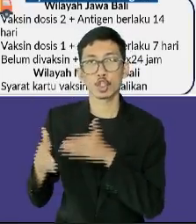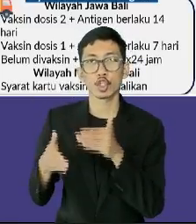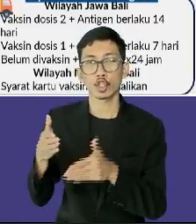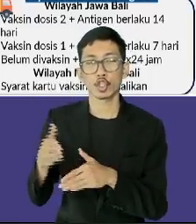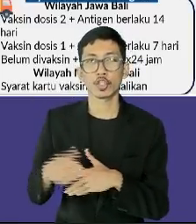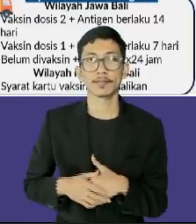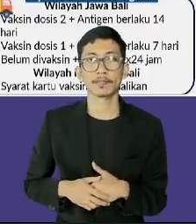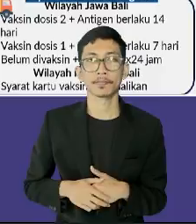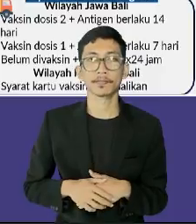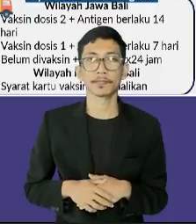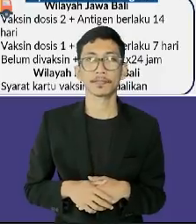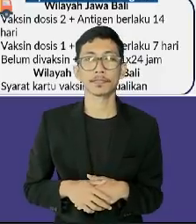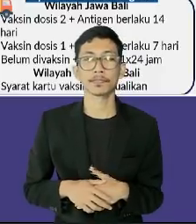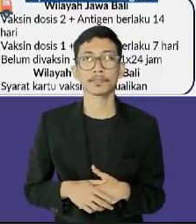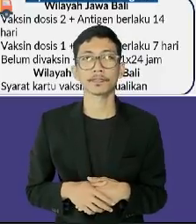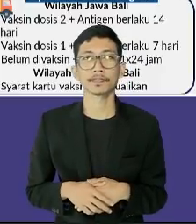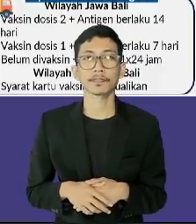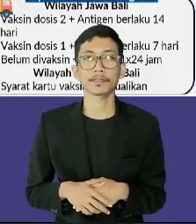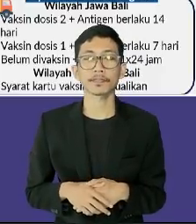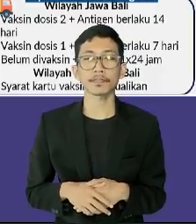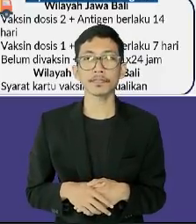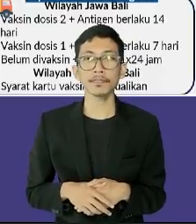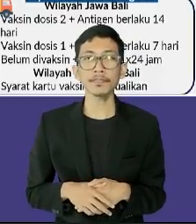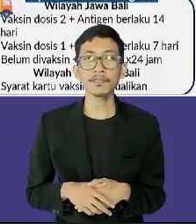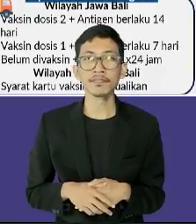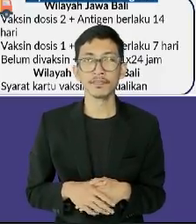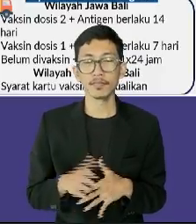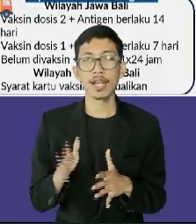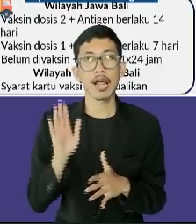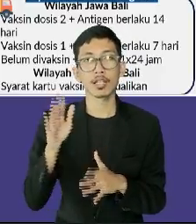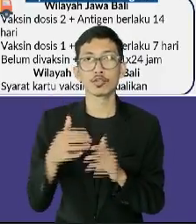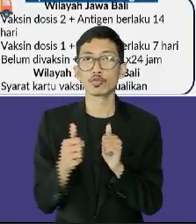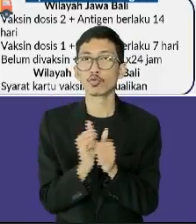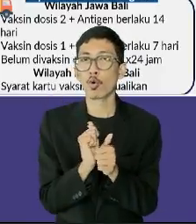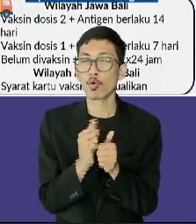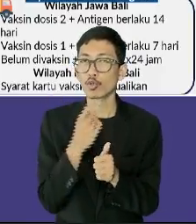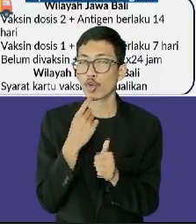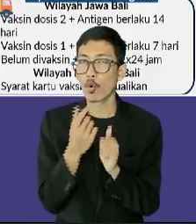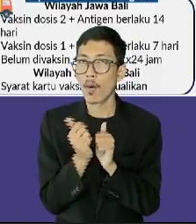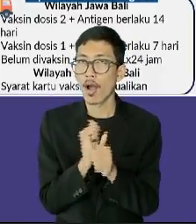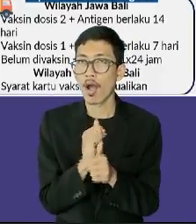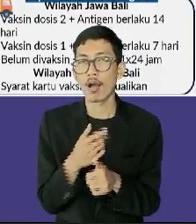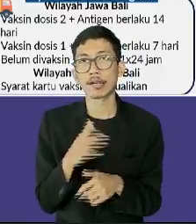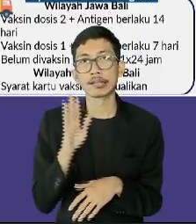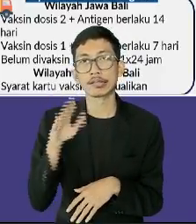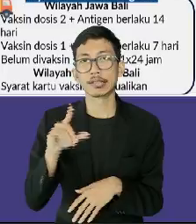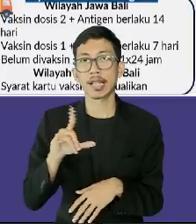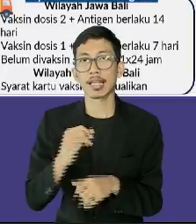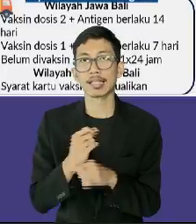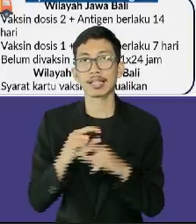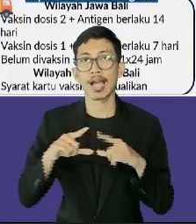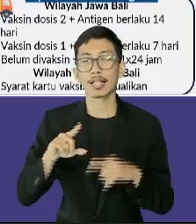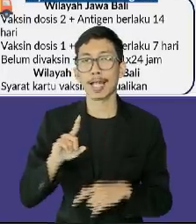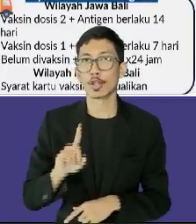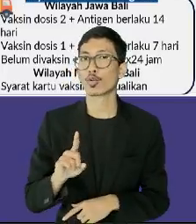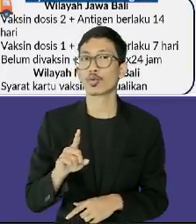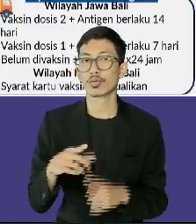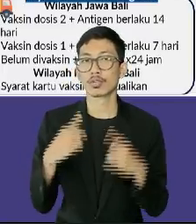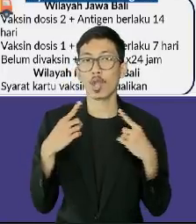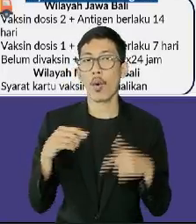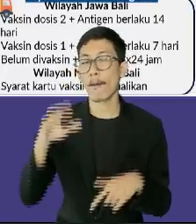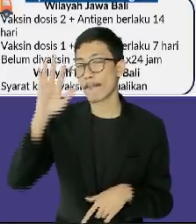akan dilakukan uji coba penerimaan penonton langsung di Liga 1 di wilayah Jawa-Bali